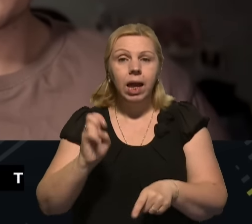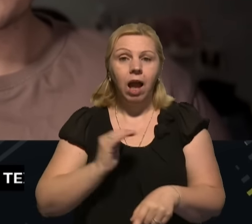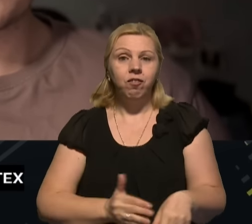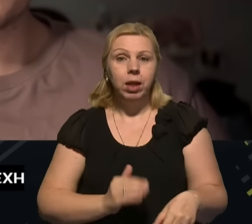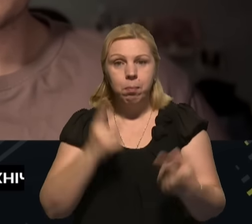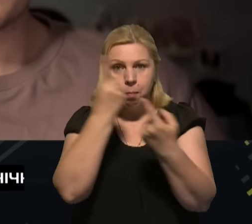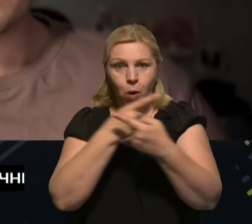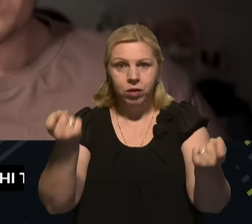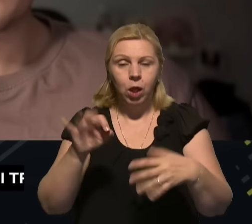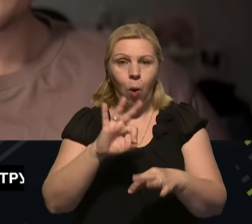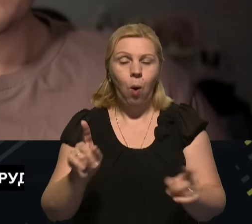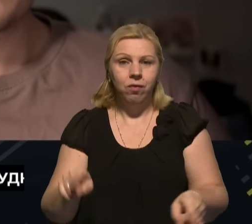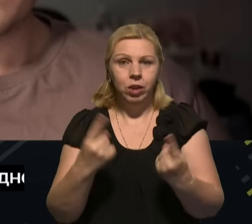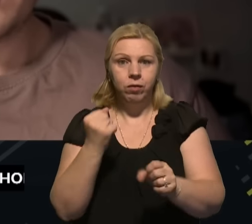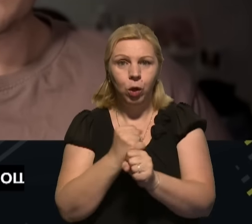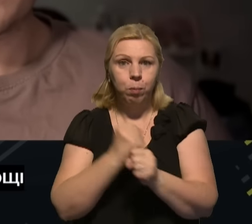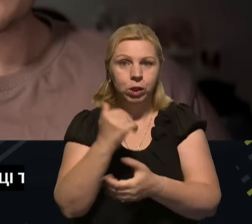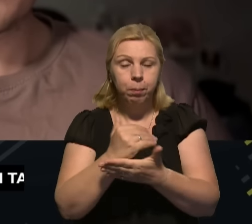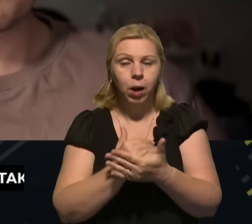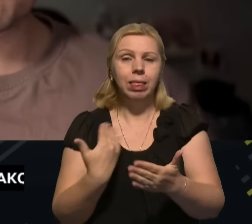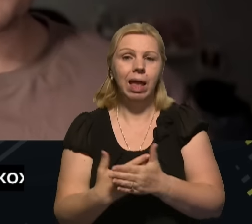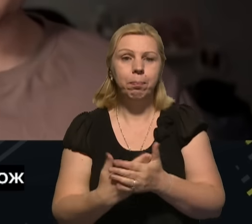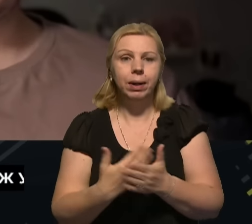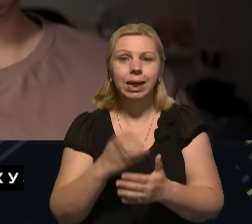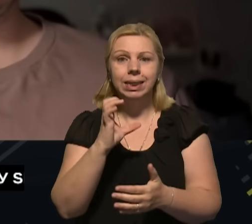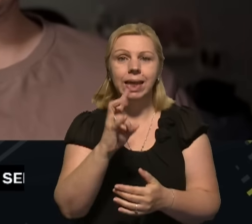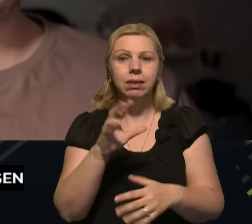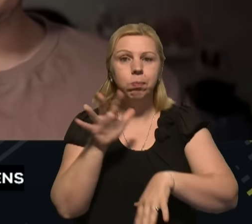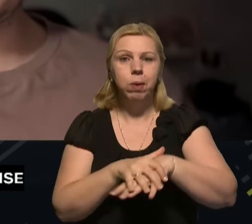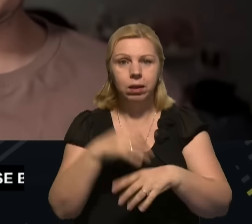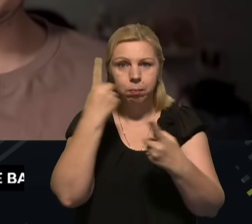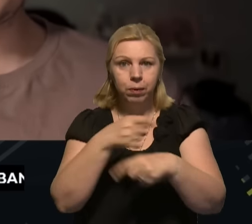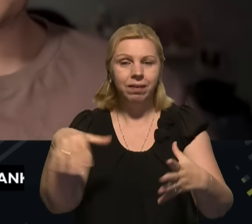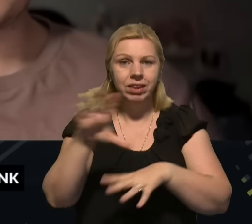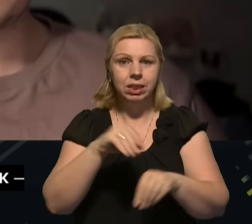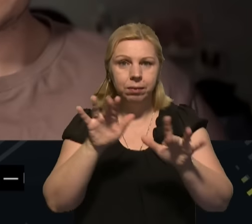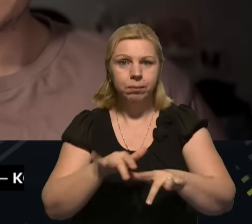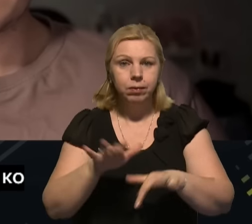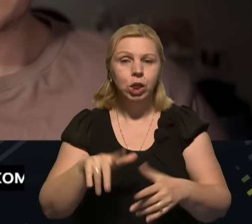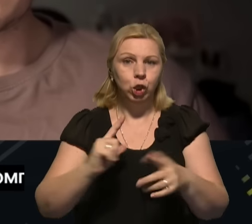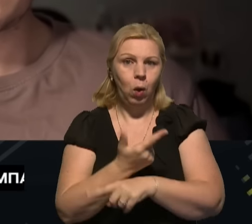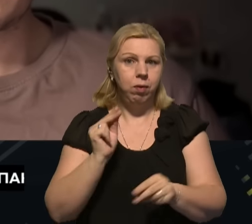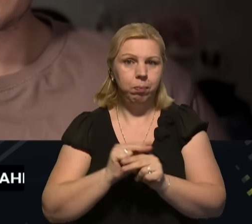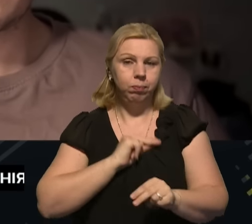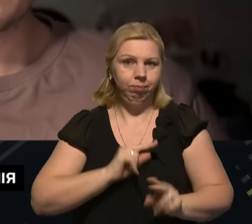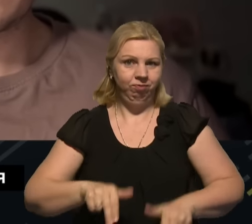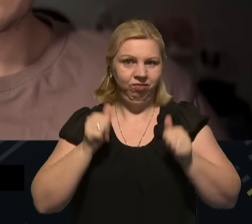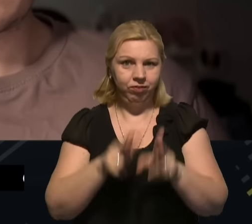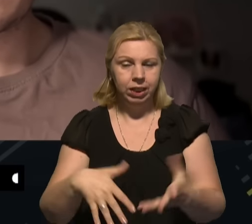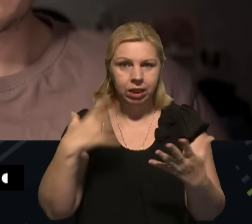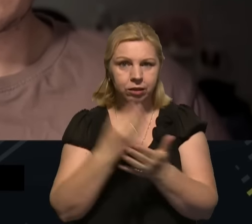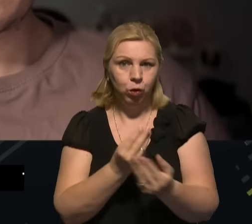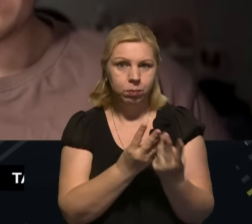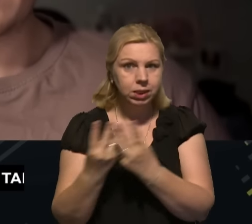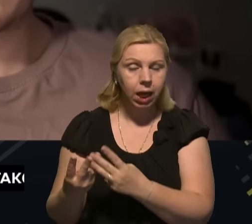повідомляють про відновлення роботи систем. Наприклад, Сенсбанк повідомив про те, що всі цифрові сервіси і функції знову працюють на своєму